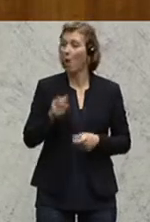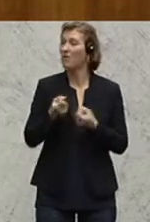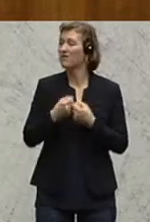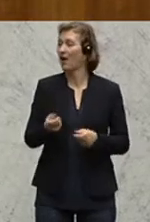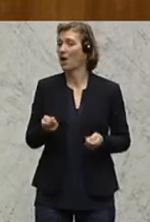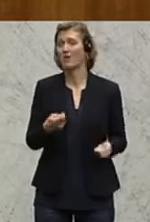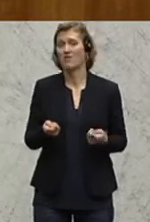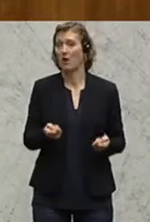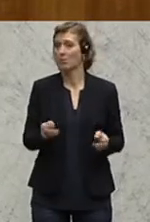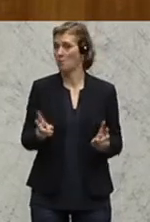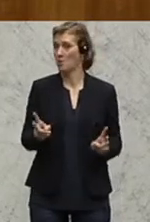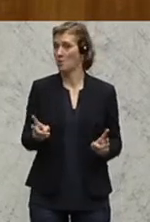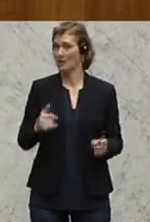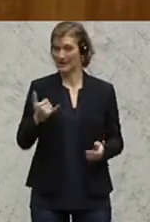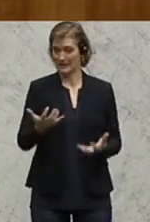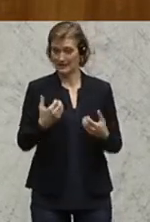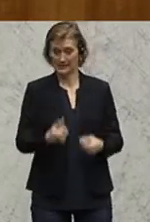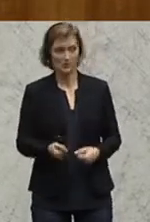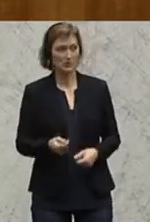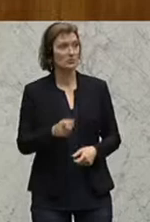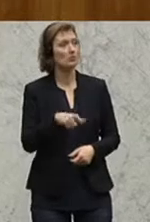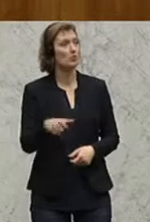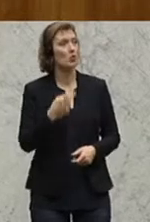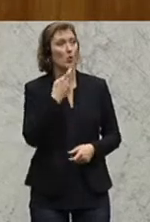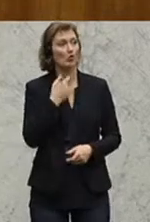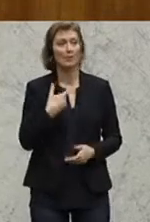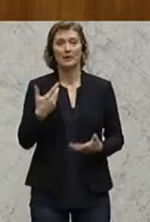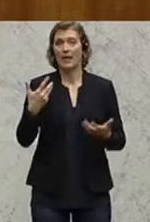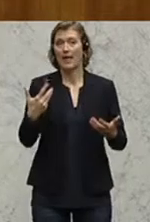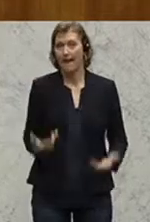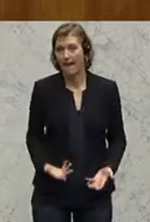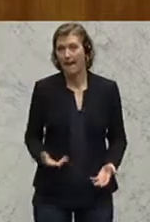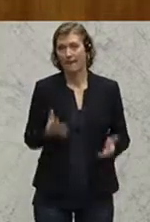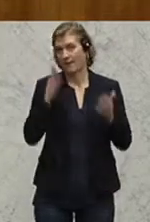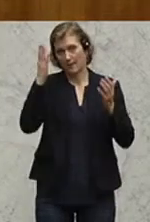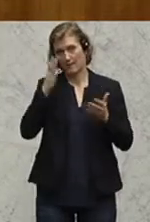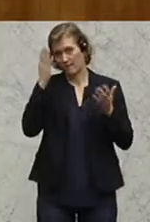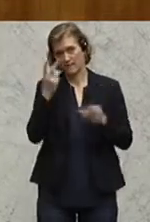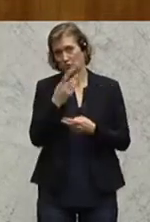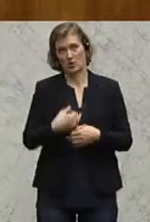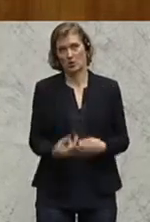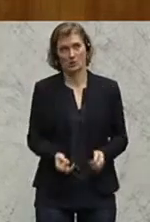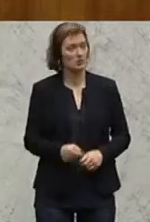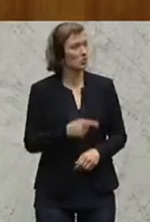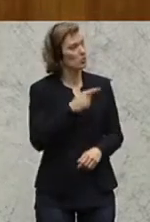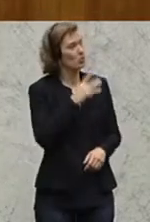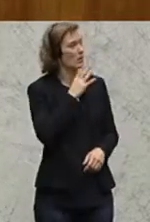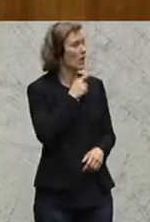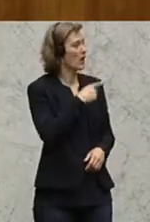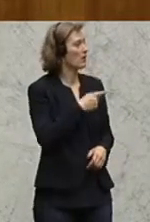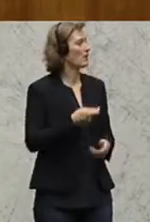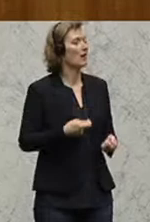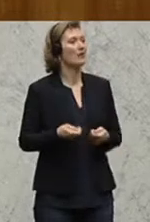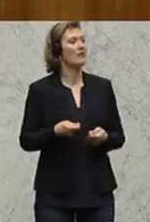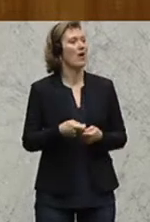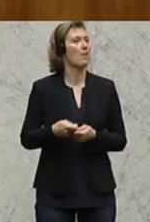Gewerbe, mit dem Resultat, dass sich jetzt der Konsument überhaupt nicht mehr auskennt. So viel zu der Gewerbeordnung, die Sie behaupten.